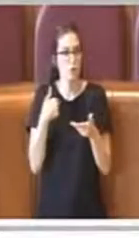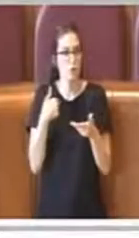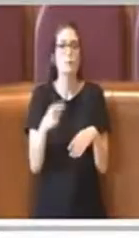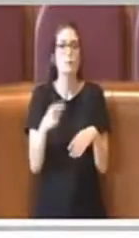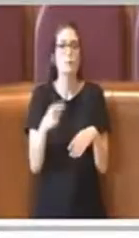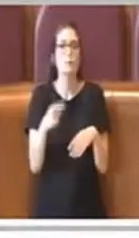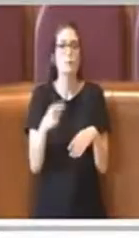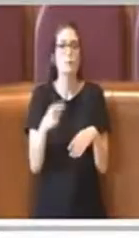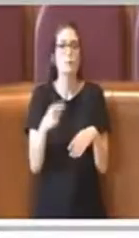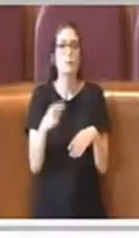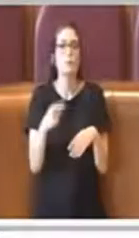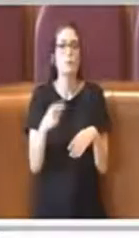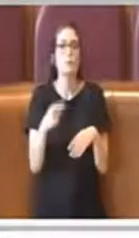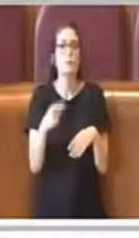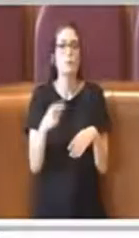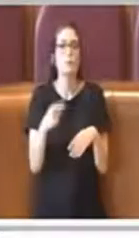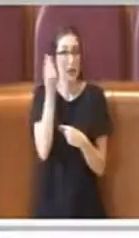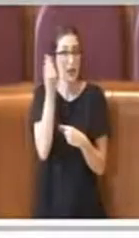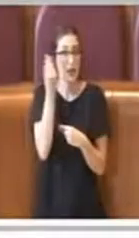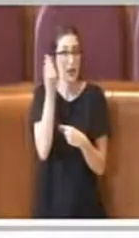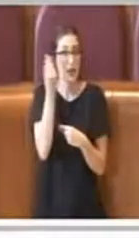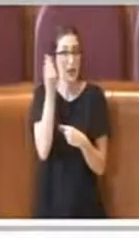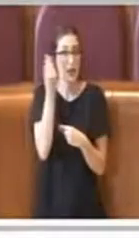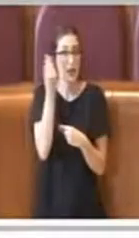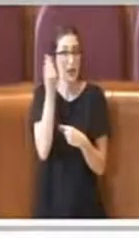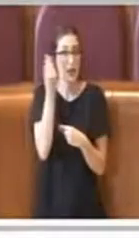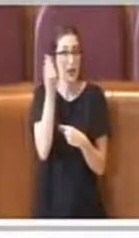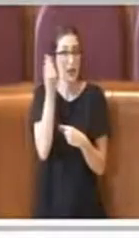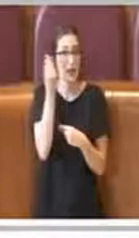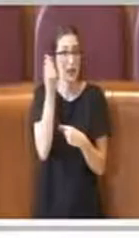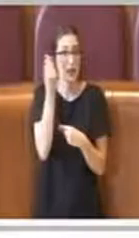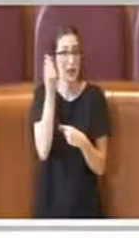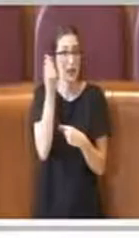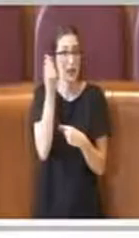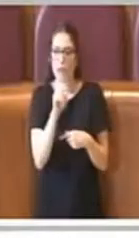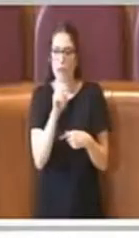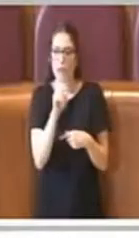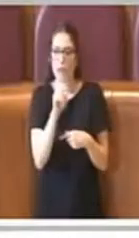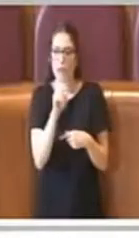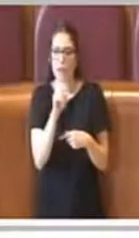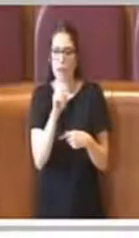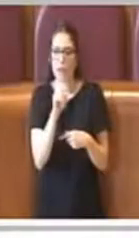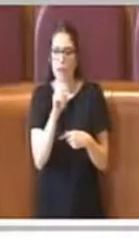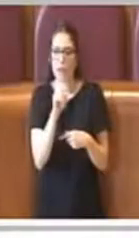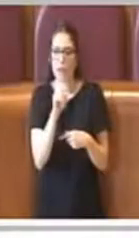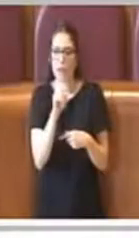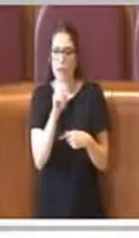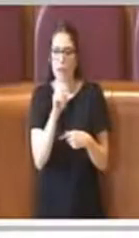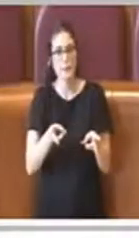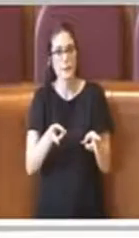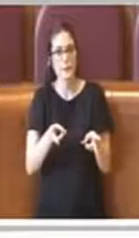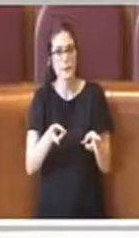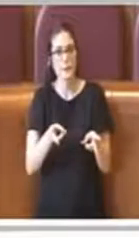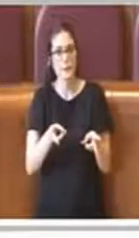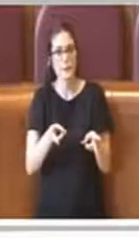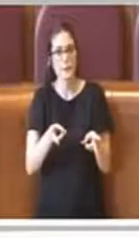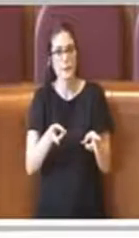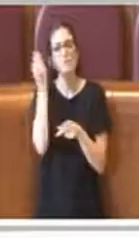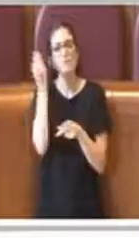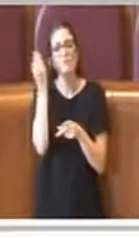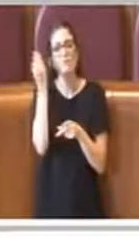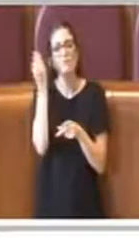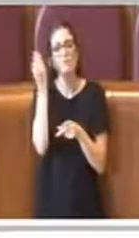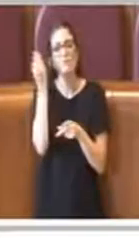diciamo pensare che questa cosa vada a… lui ha detto addirittura rischia di peggiorare,